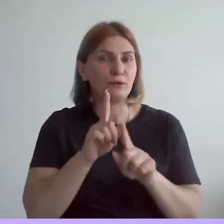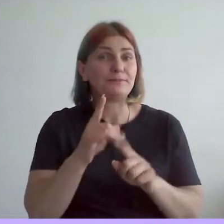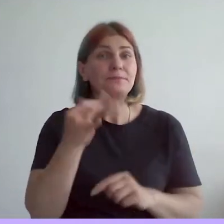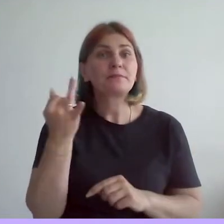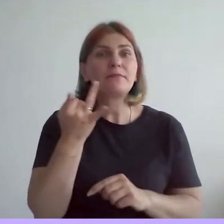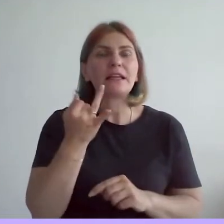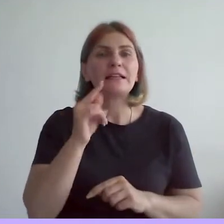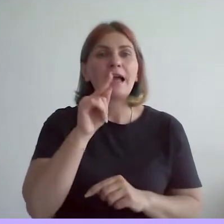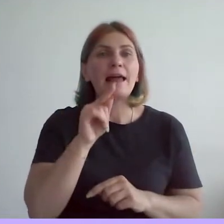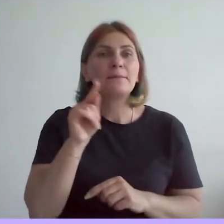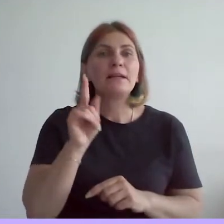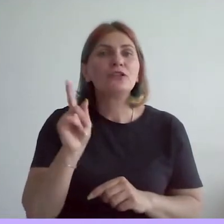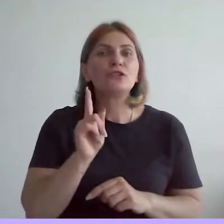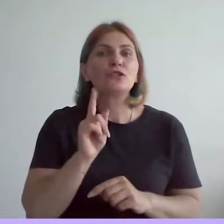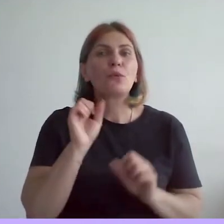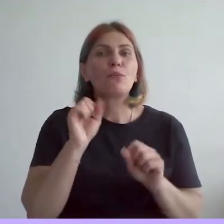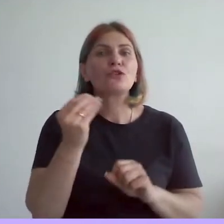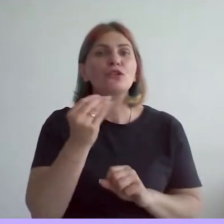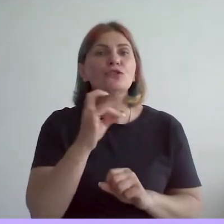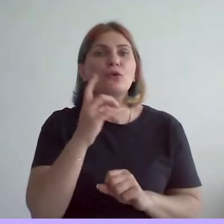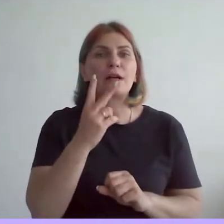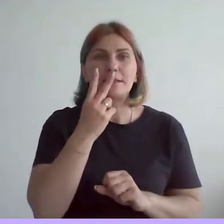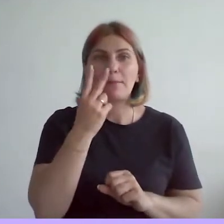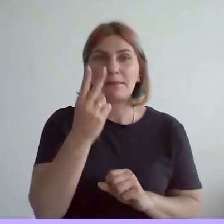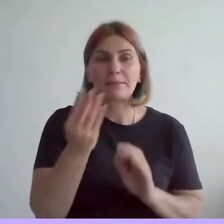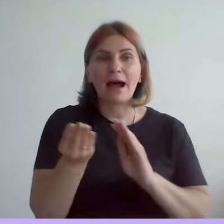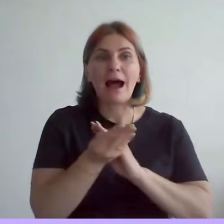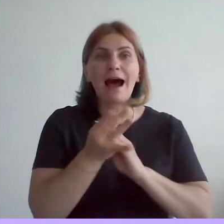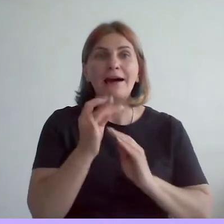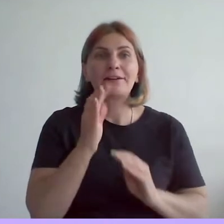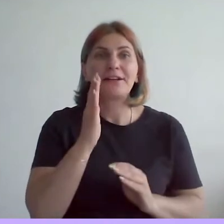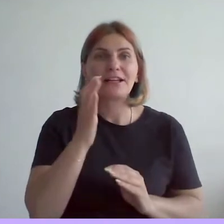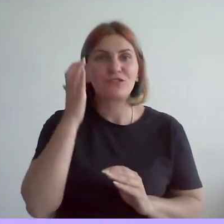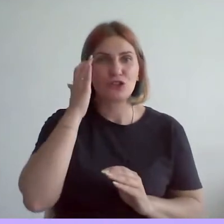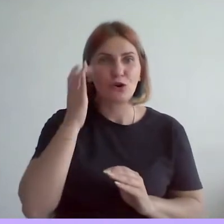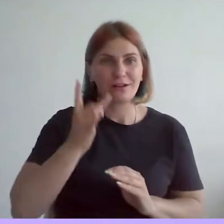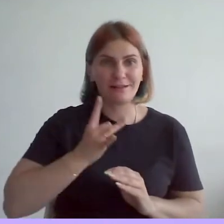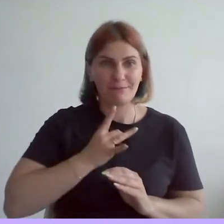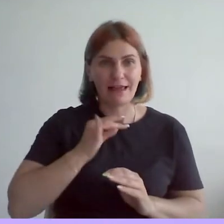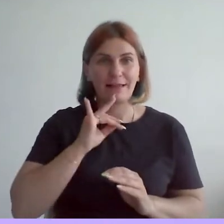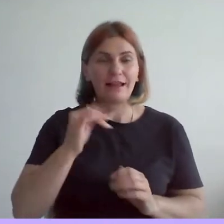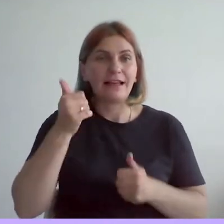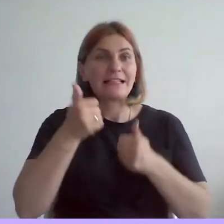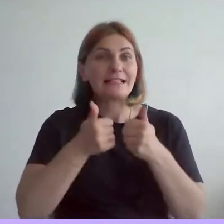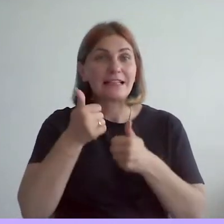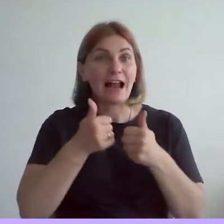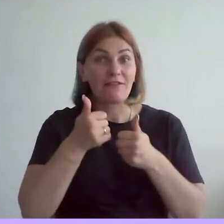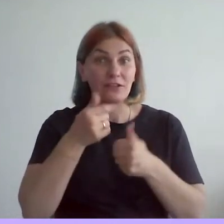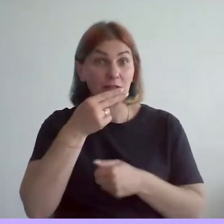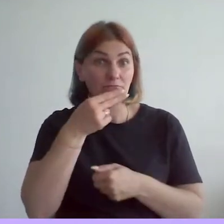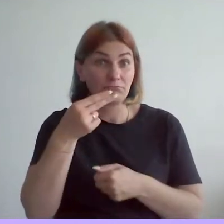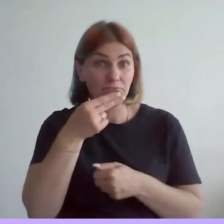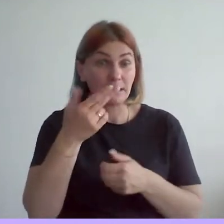можно еще раз посмотреть, наверное, на архивные кадры черно-белые и сравнить, что